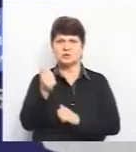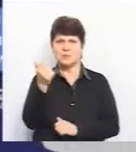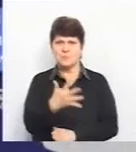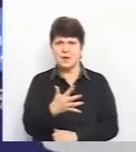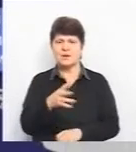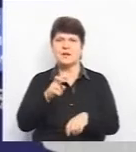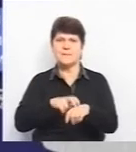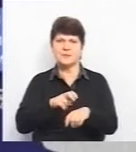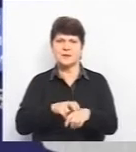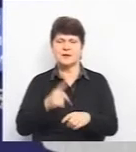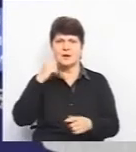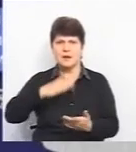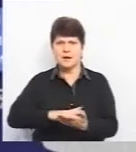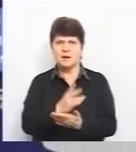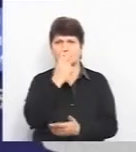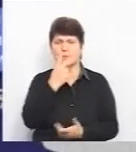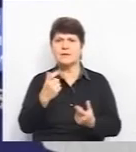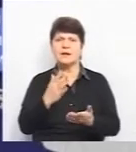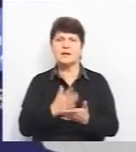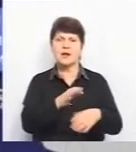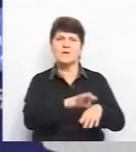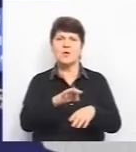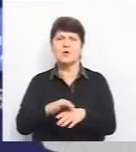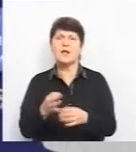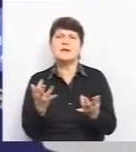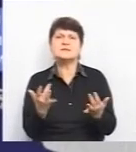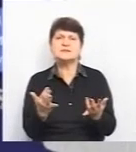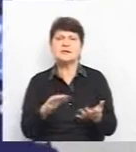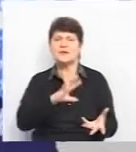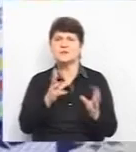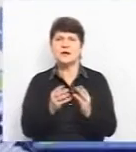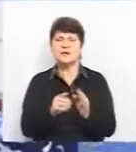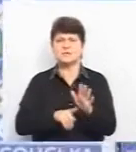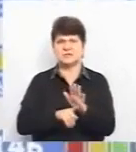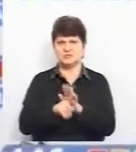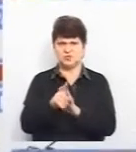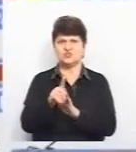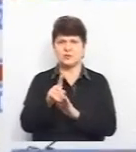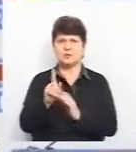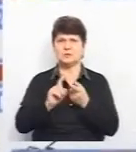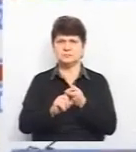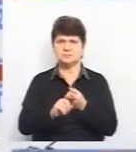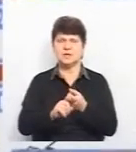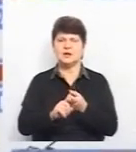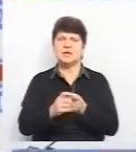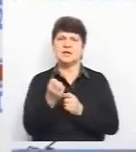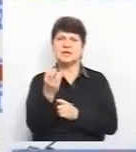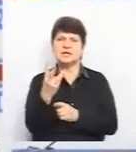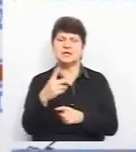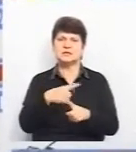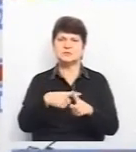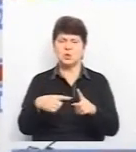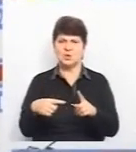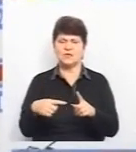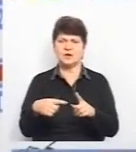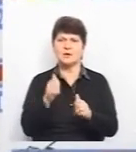медик. Ось на цій карті ви бачите, де є хворі і скільки їх. Загалом, з початку пандемії інфікувалися 13,5 тисяч людей.